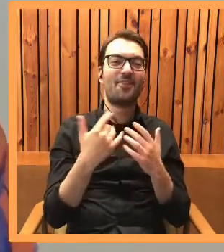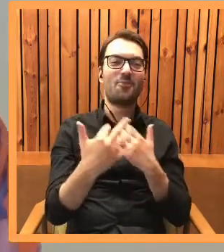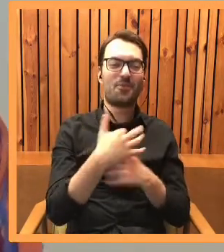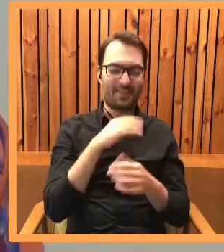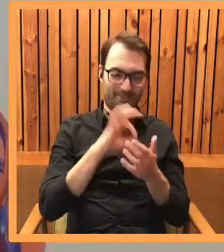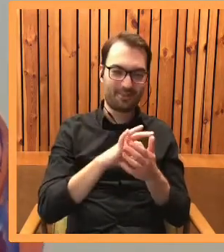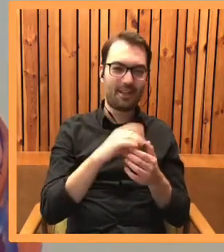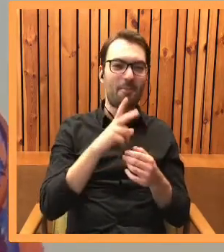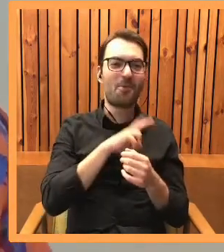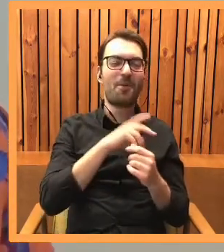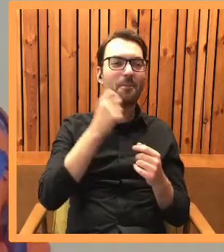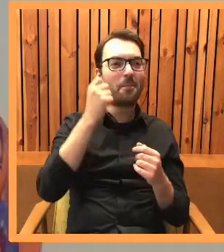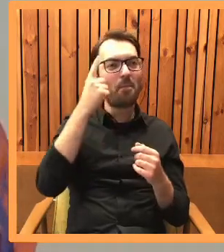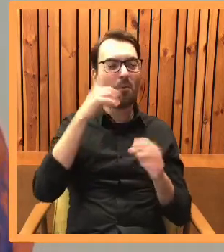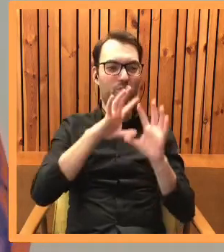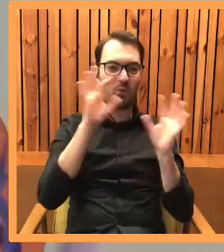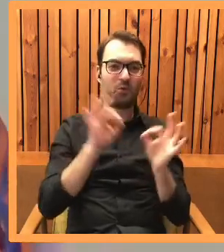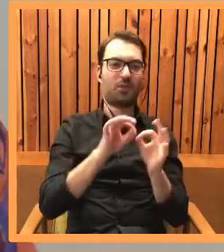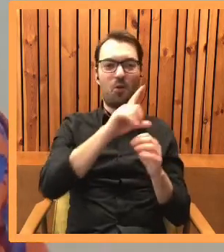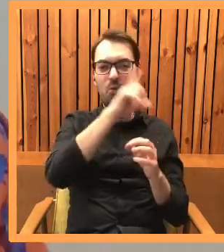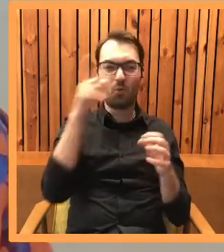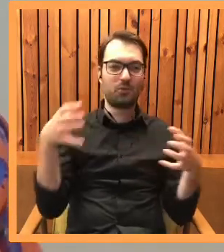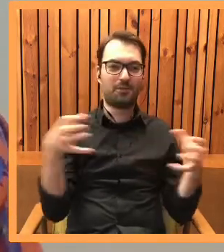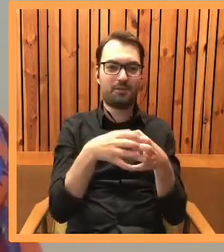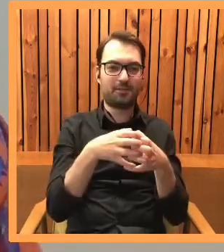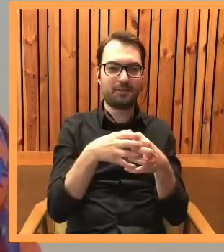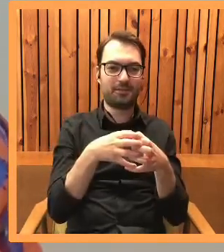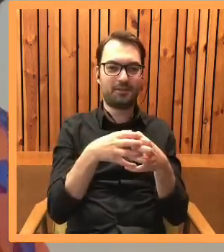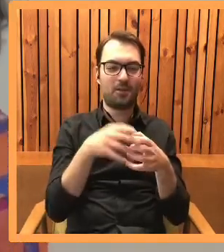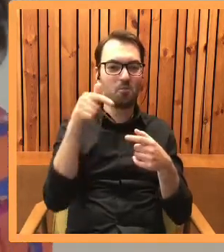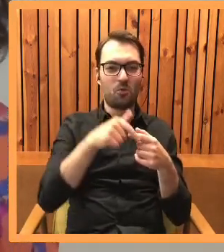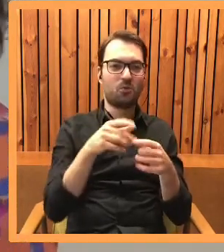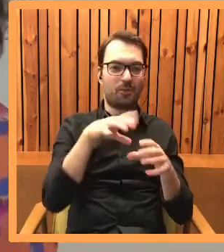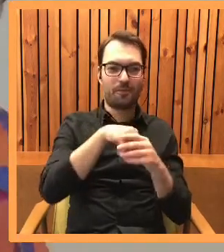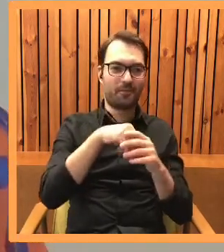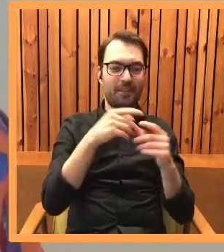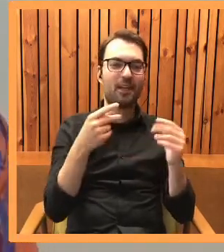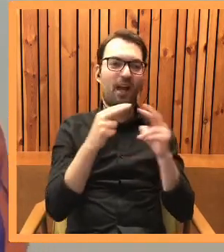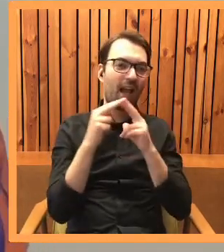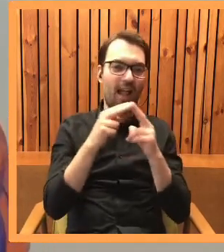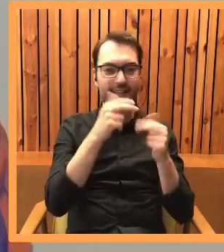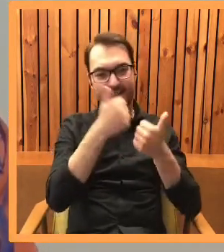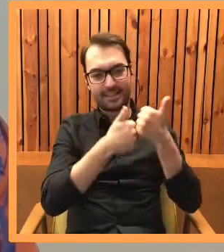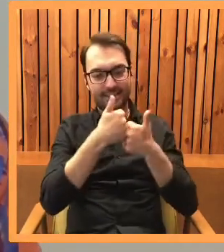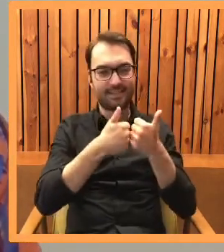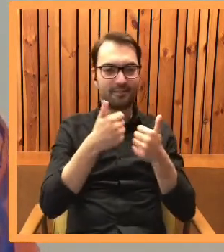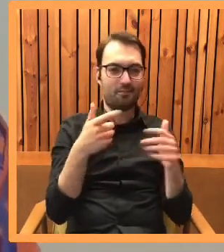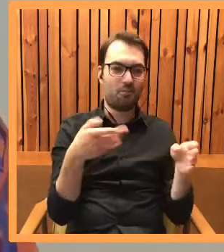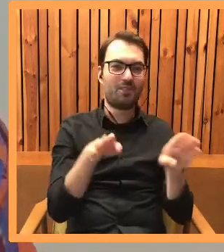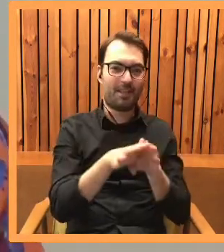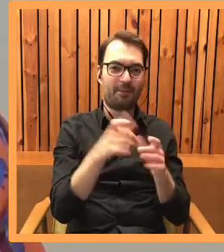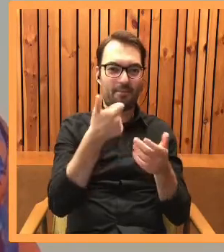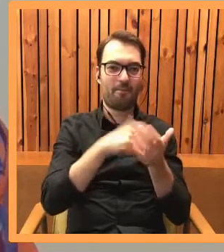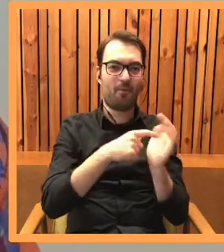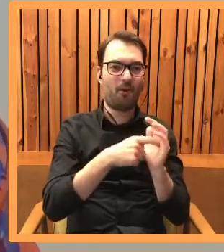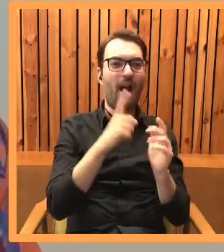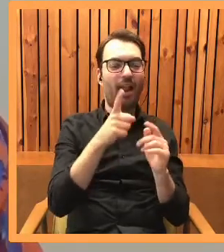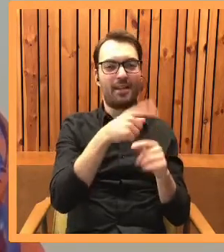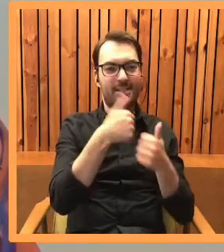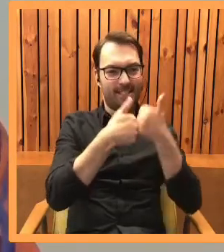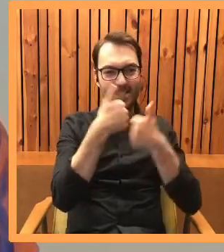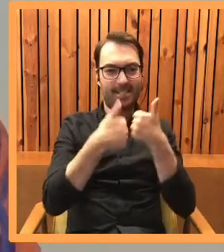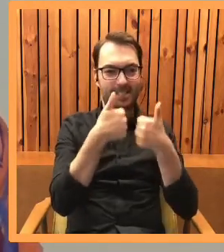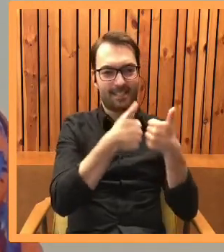Spodobała mi się ta konwencja, tak? Że ci ludzie ze sobą muszą wchodzić w interakcję, no bo są zamknięci w jednym miejscu, ale są ze swoją